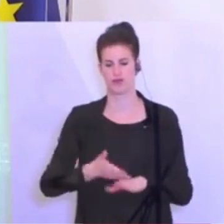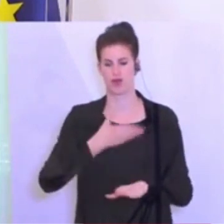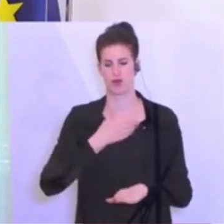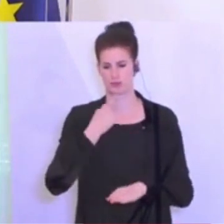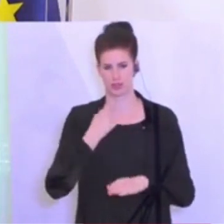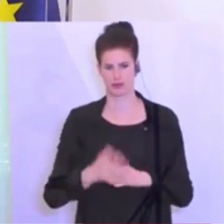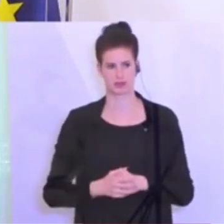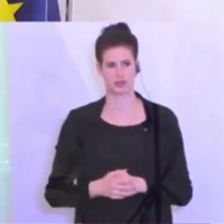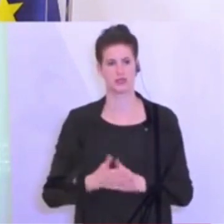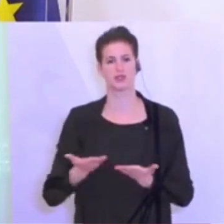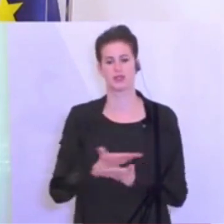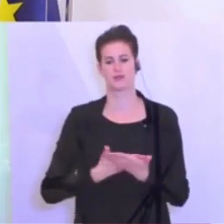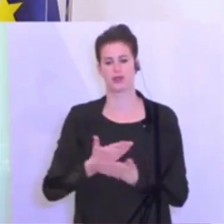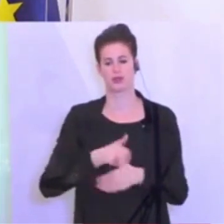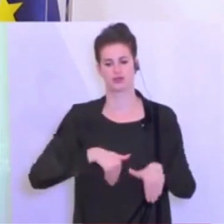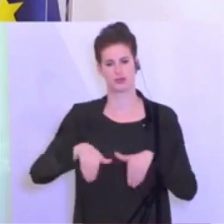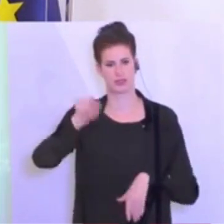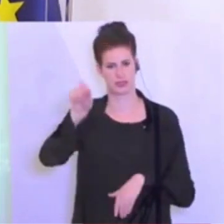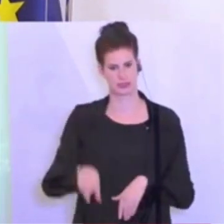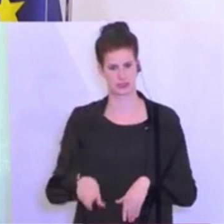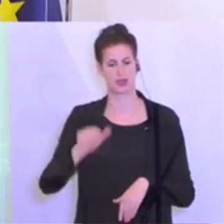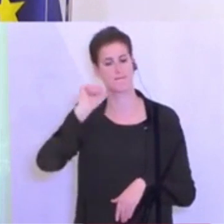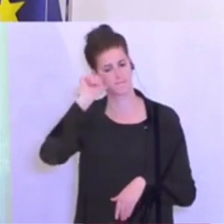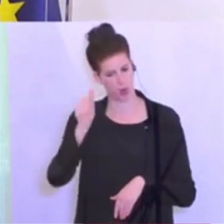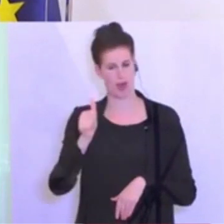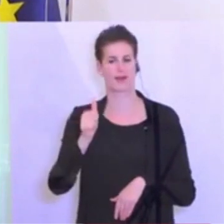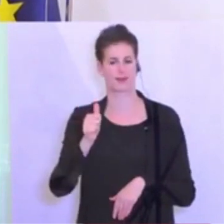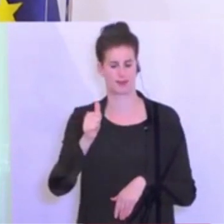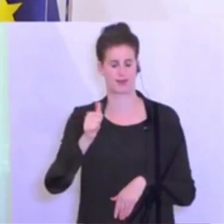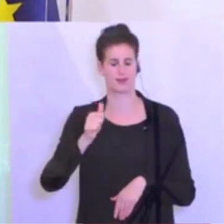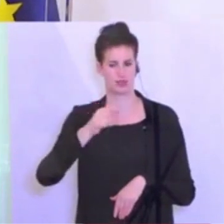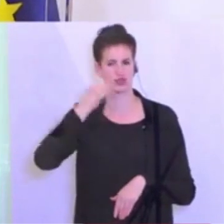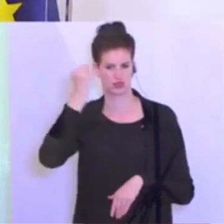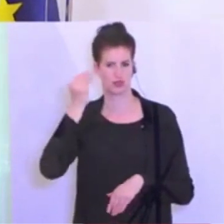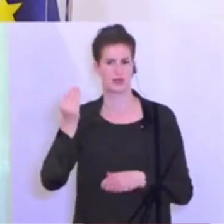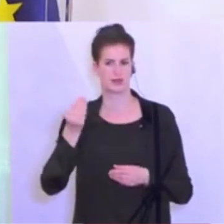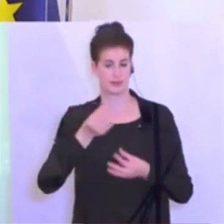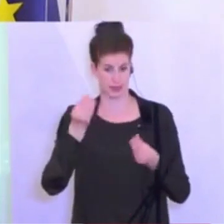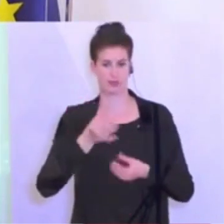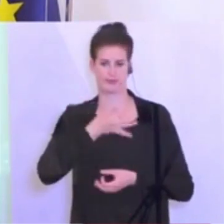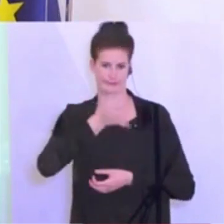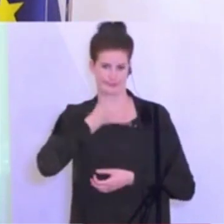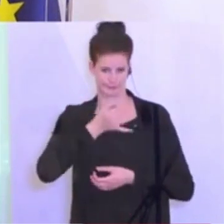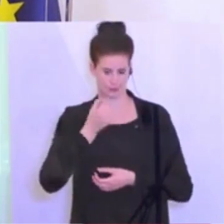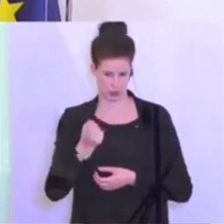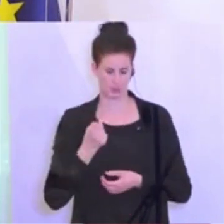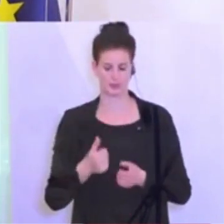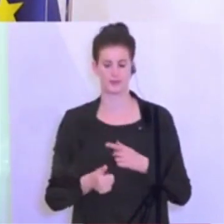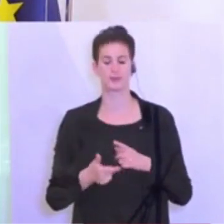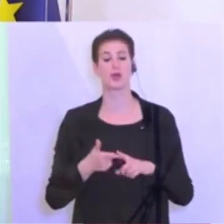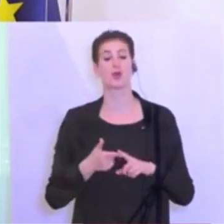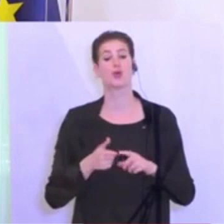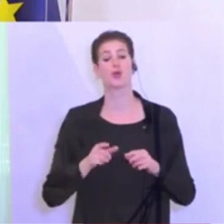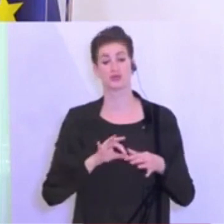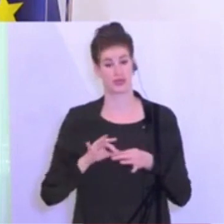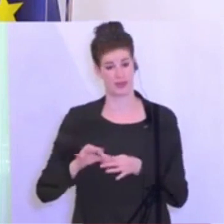Bildungsminister, der morgen noch einmal Details zur Schule präsentieren wird. Und zur ersten Frage. Ja, wenn man ein paar Tage im Ausland